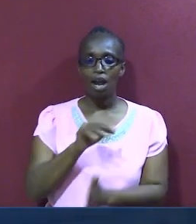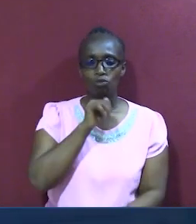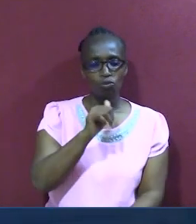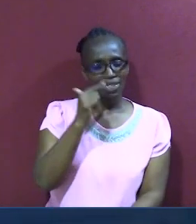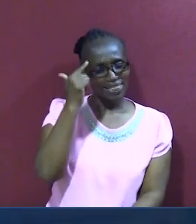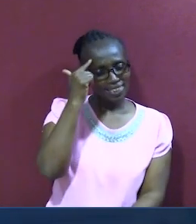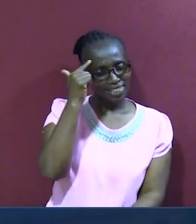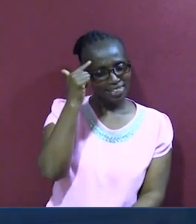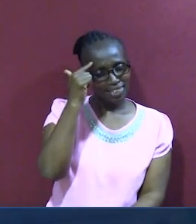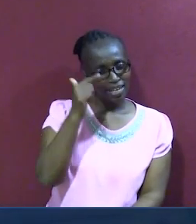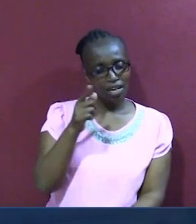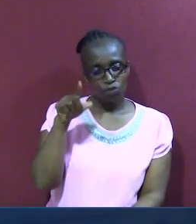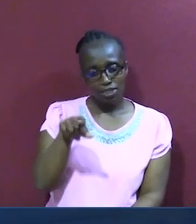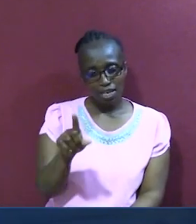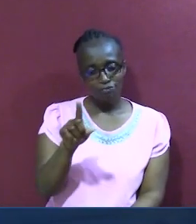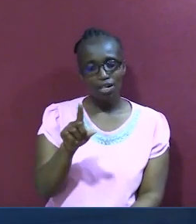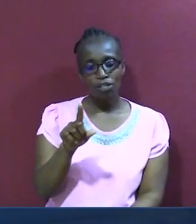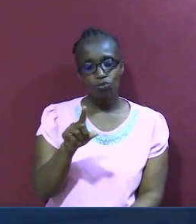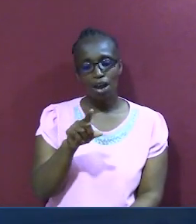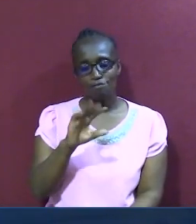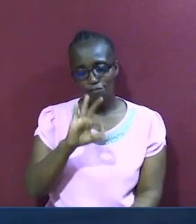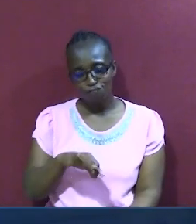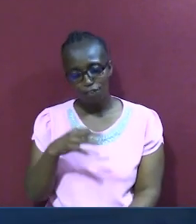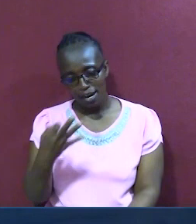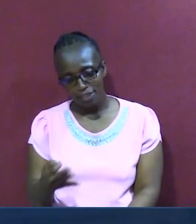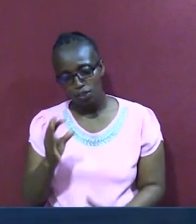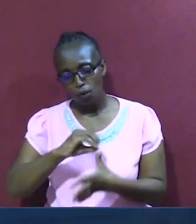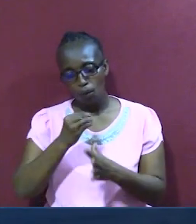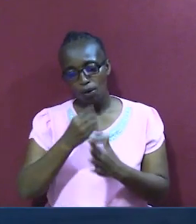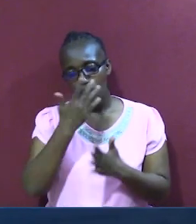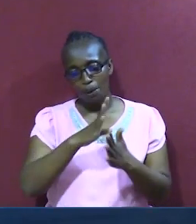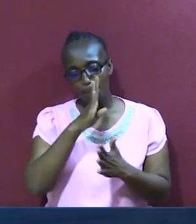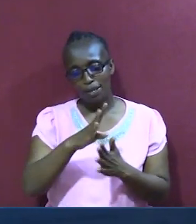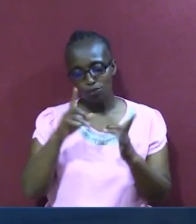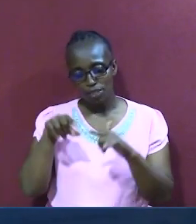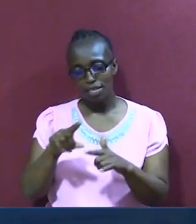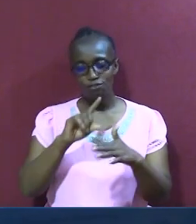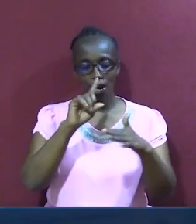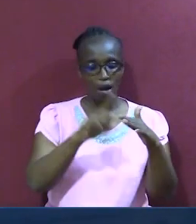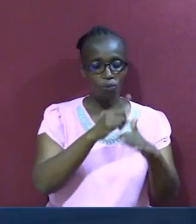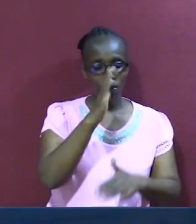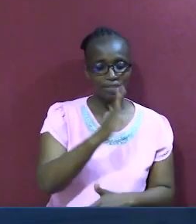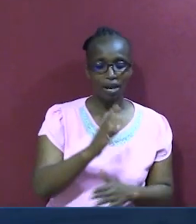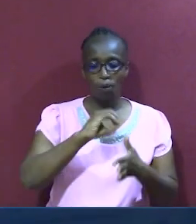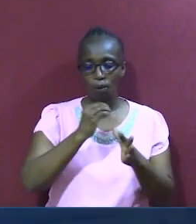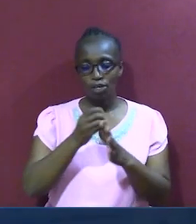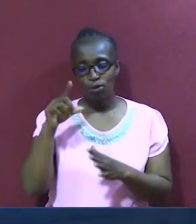umeweza na kushinda, ama umeweza kuambiungwa, yani unaona ya kwamba, unanjulikana,